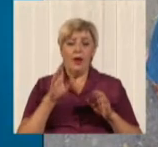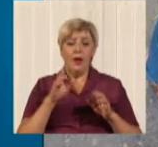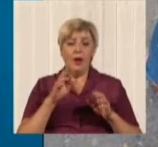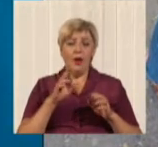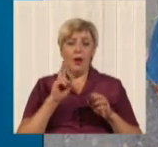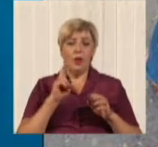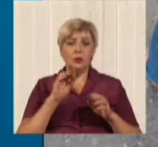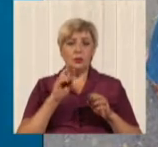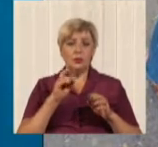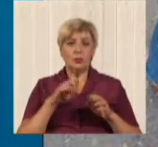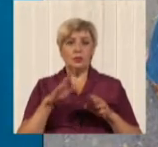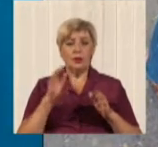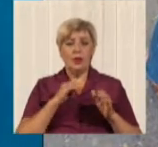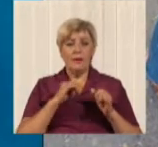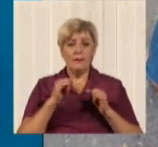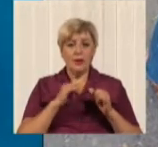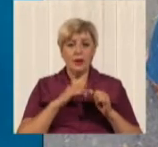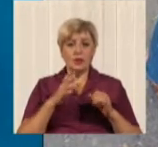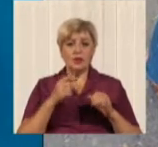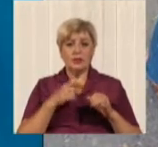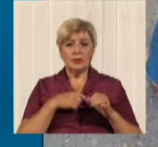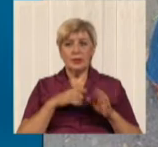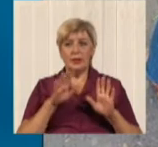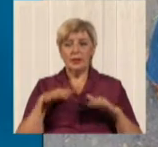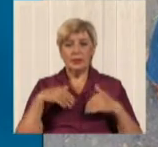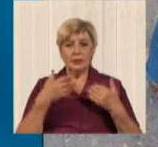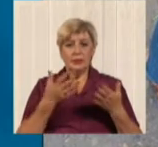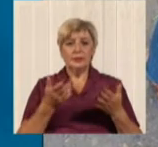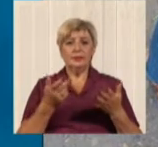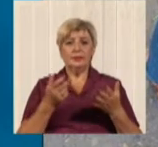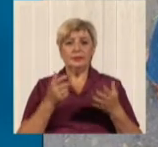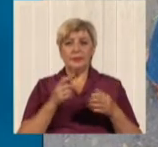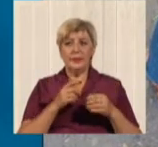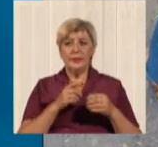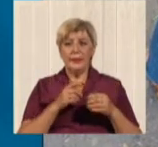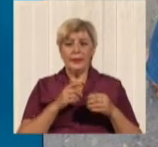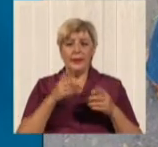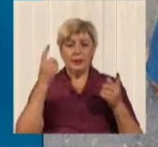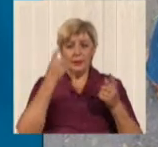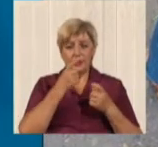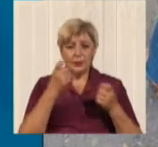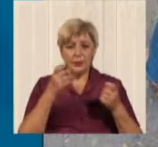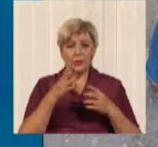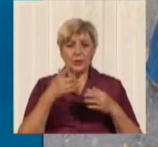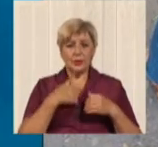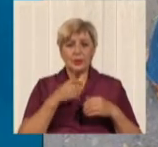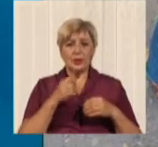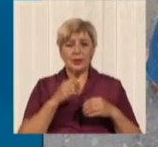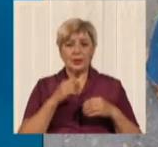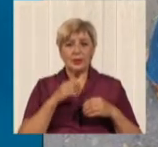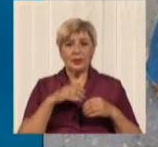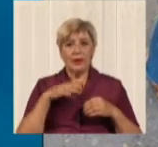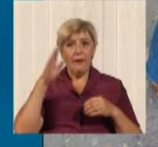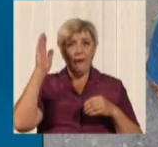выходиш на нужній остановці, і тебе накрываєт волна води. Непринудительно помыли правую руку, плечо і немного джинси. Потому що трубочка від